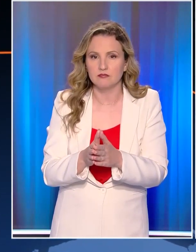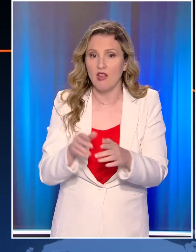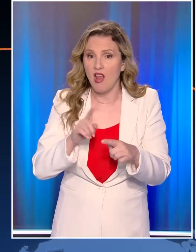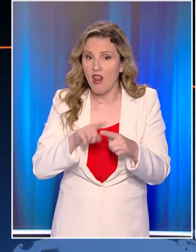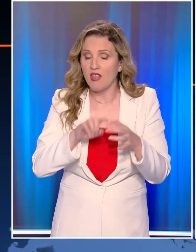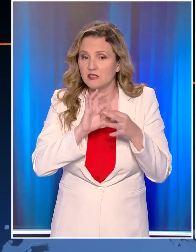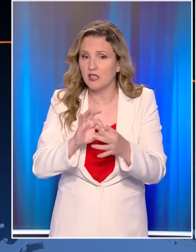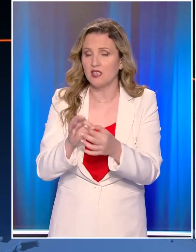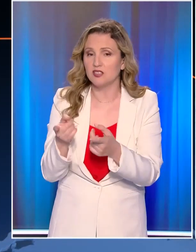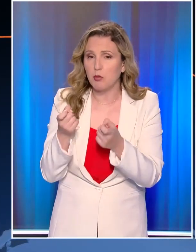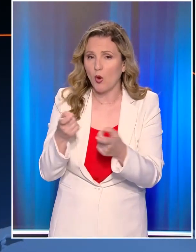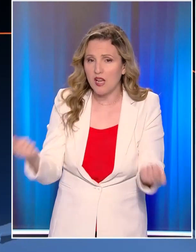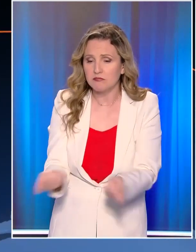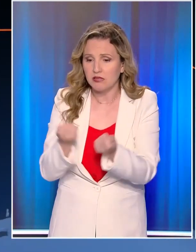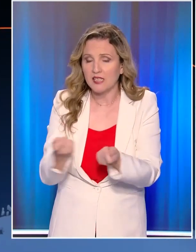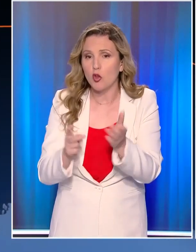συστηρίζερχεστε.